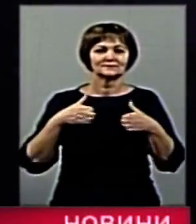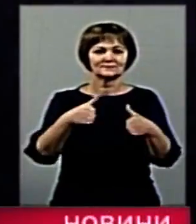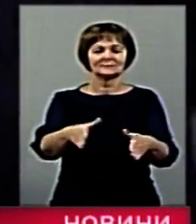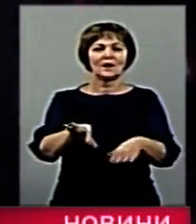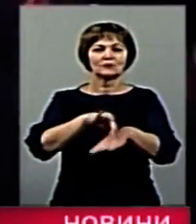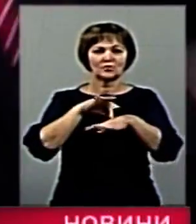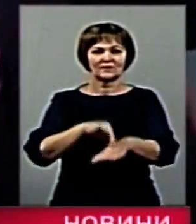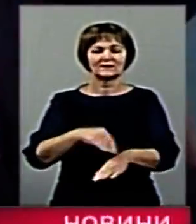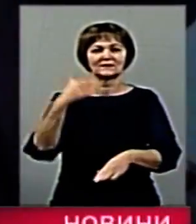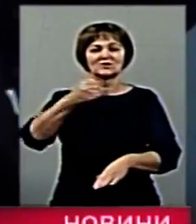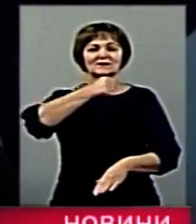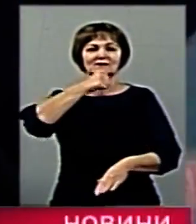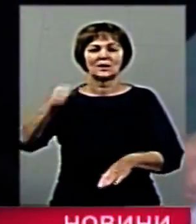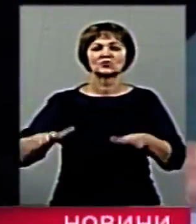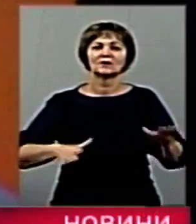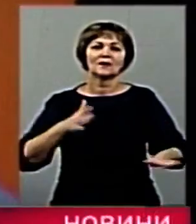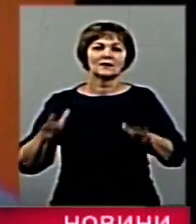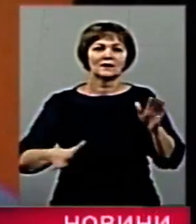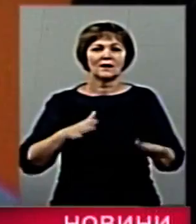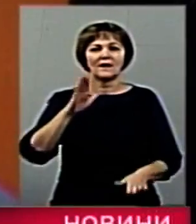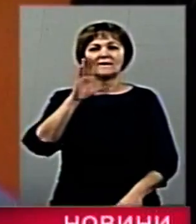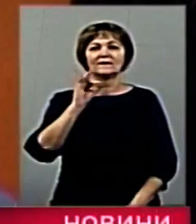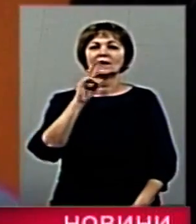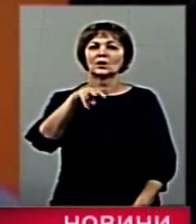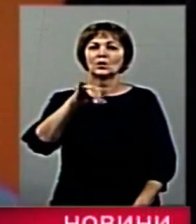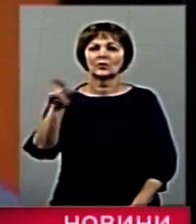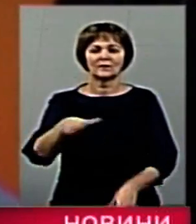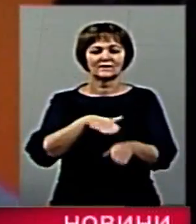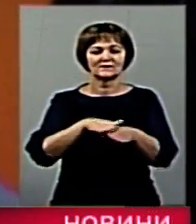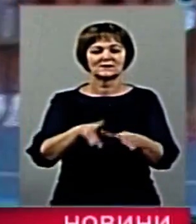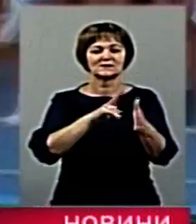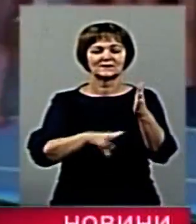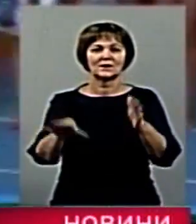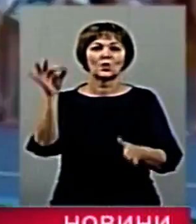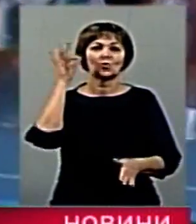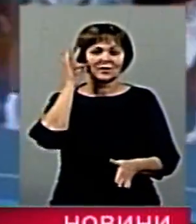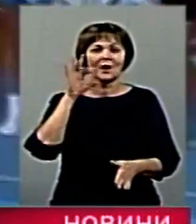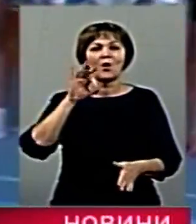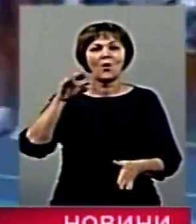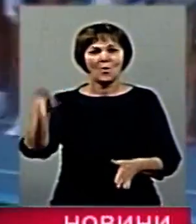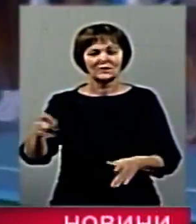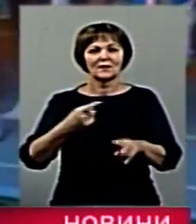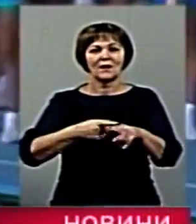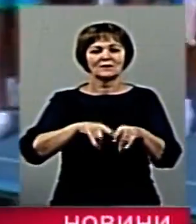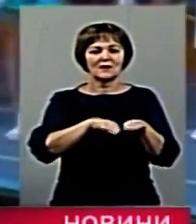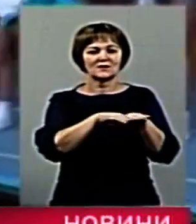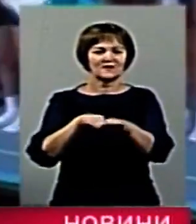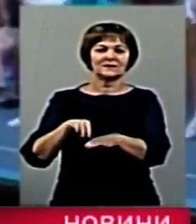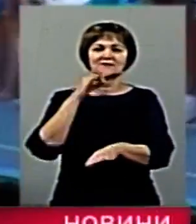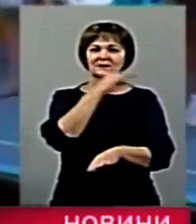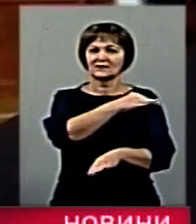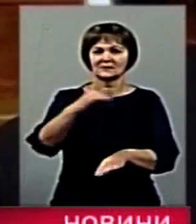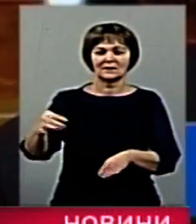Дрогобицької спортивної школи Роман Виклюк, якому виповнилось 70. Він відзначив рівень підготовки